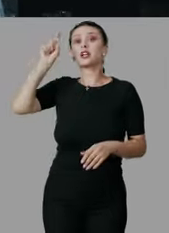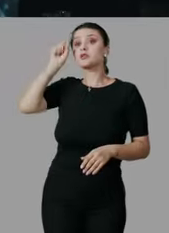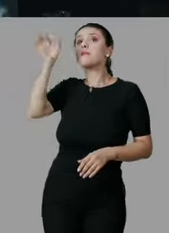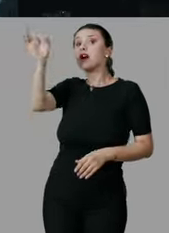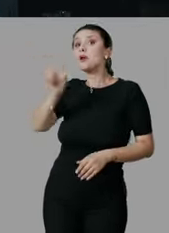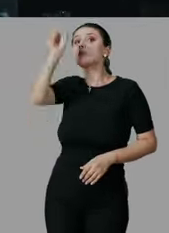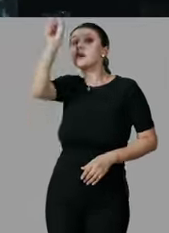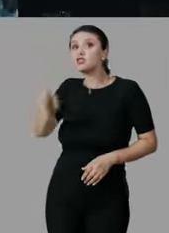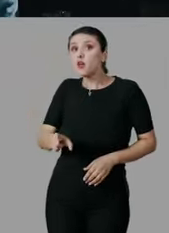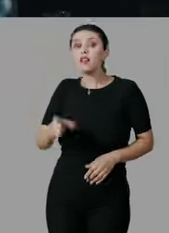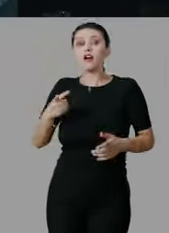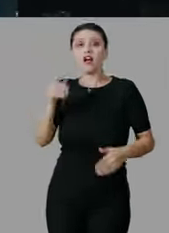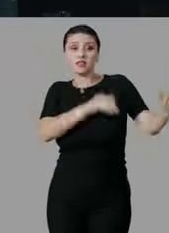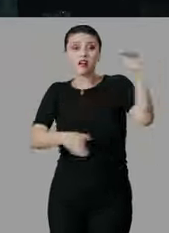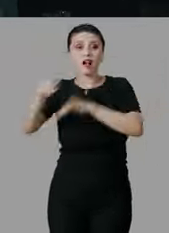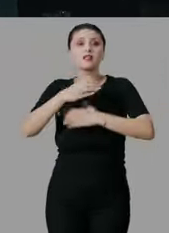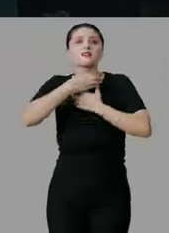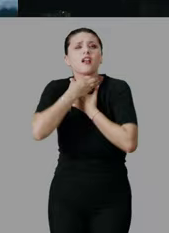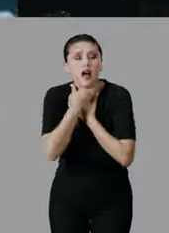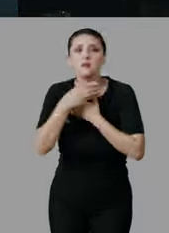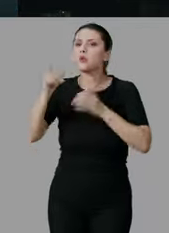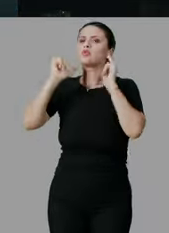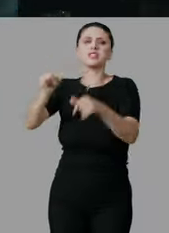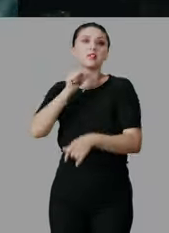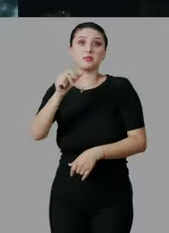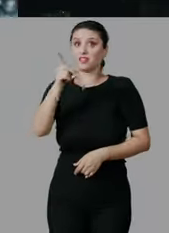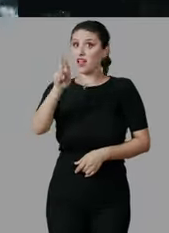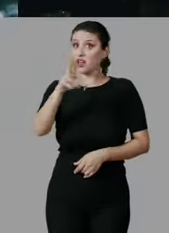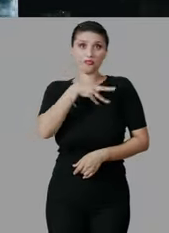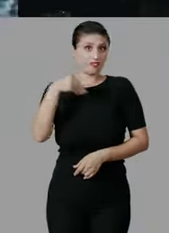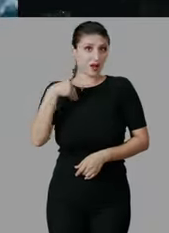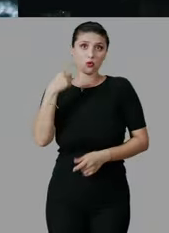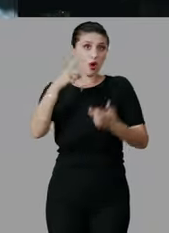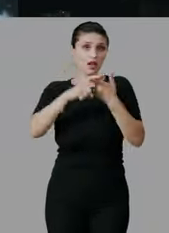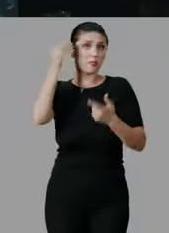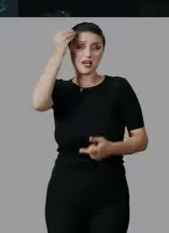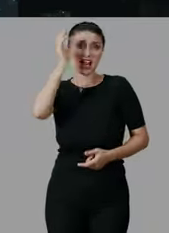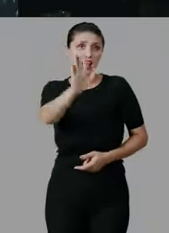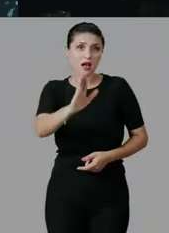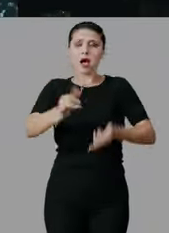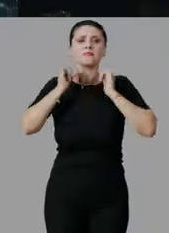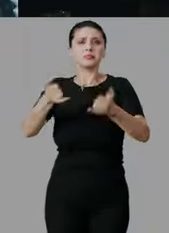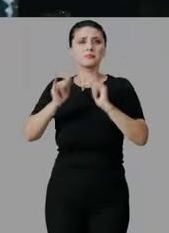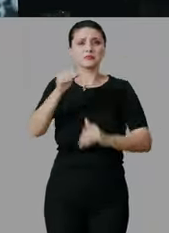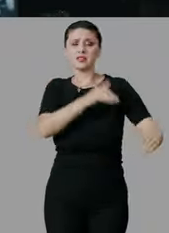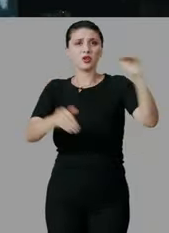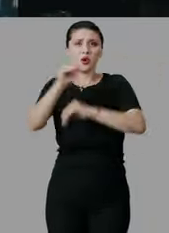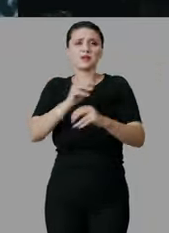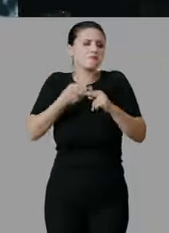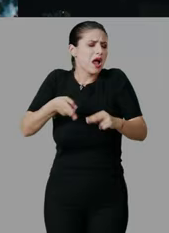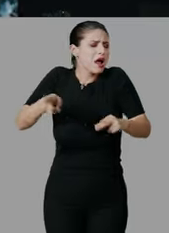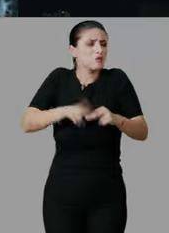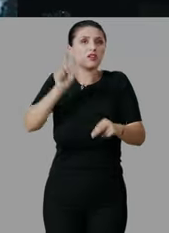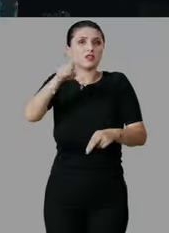Așa au crezut majoritatea victimelor în necului, că lor nu li se poate întâmpla. Însă, natura nu ține cont de părerile tale.